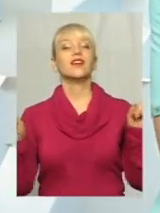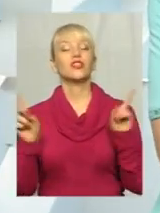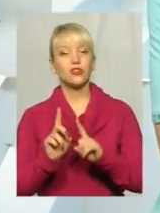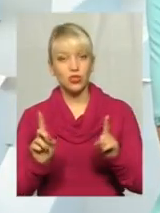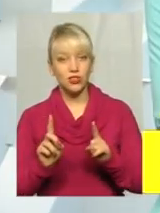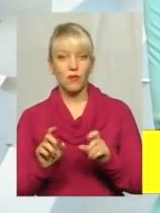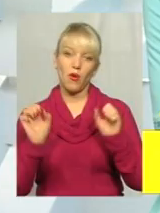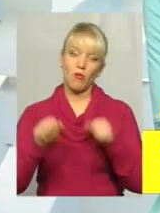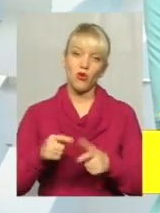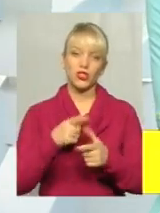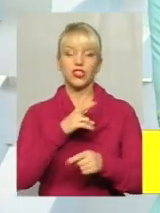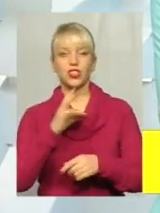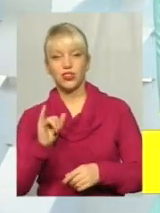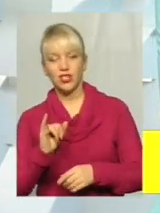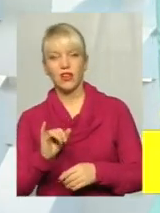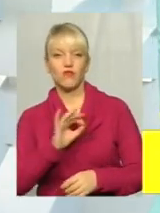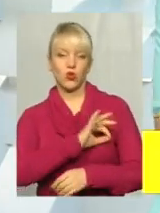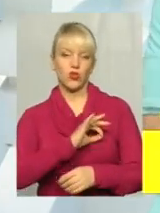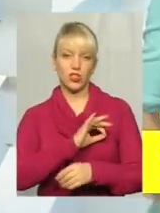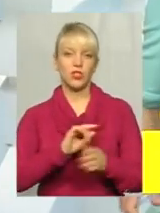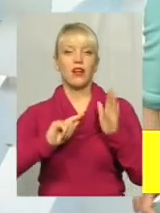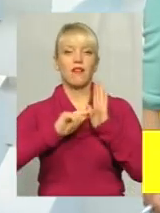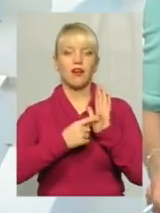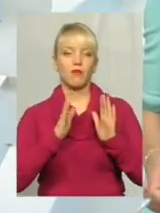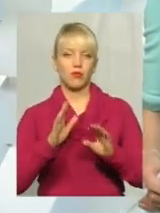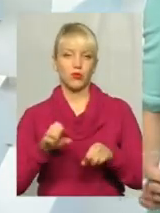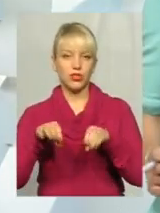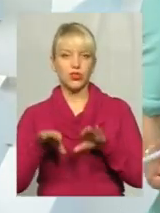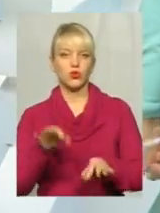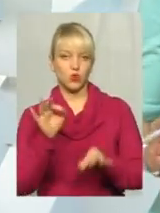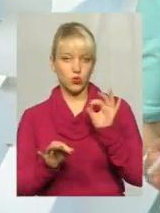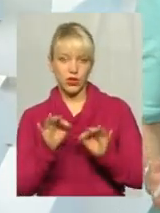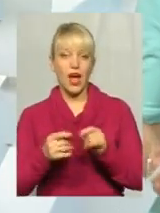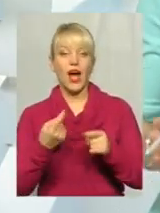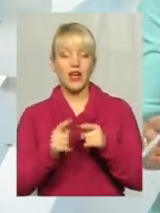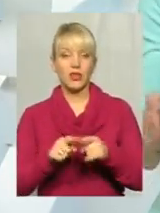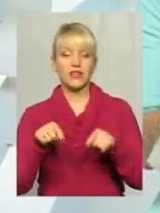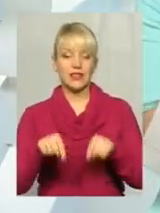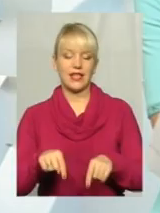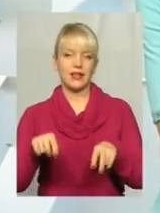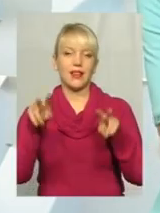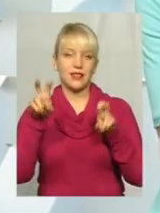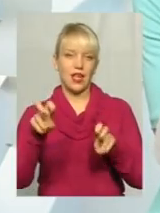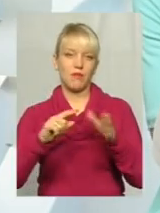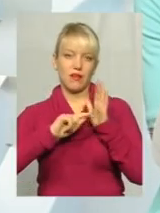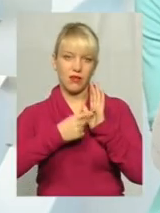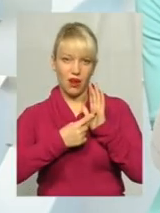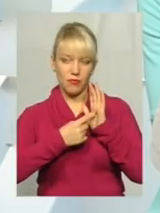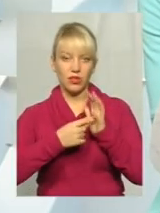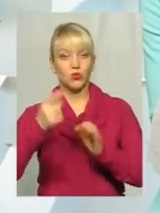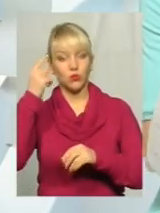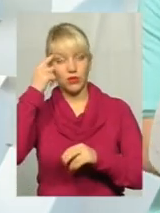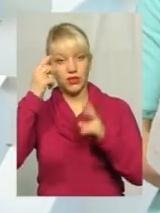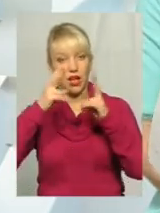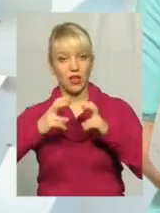чи можна чи ні в юридичному аспекті крапку поставити суд, а на сьогодні в цій темі ми ставимо крапку. Думайте,